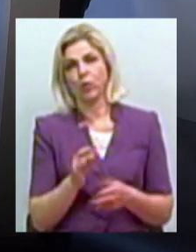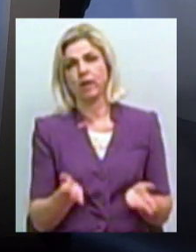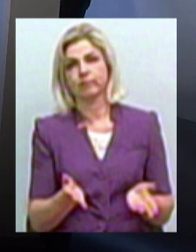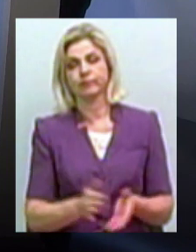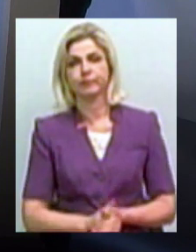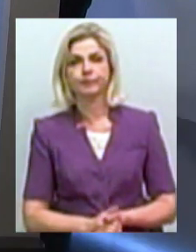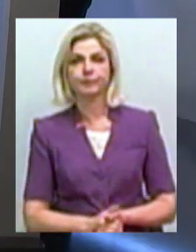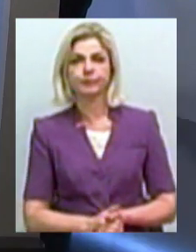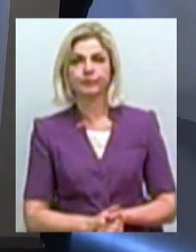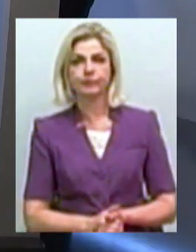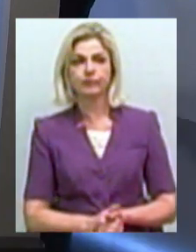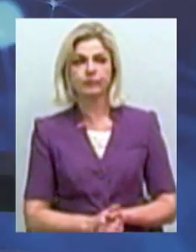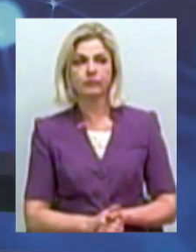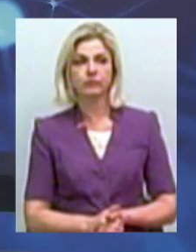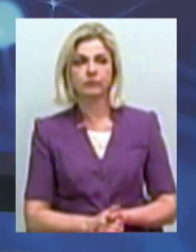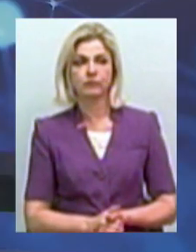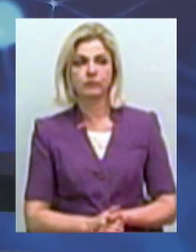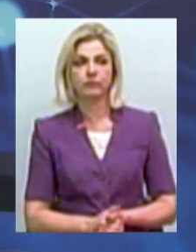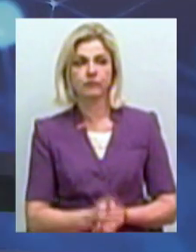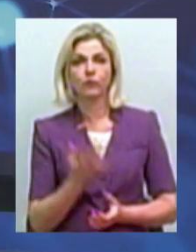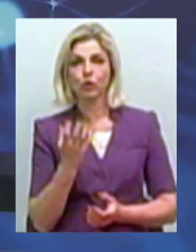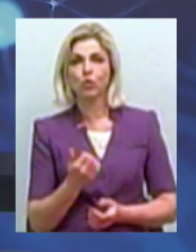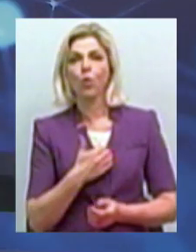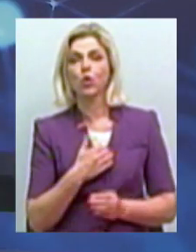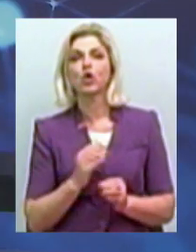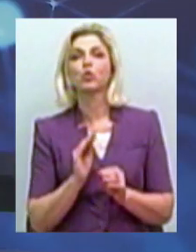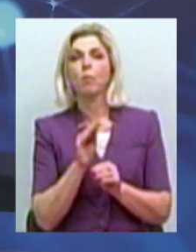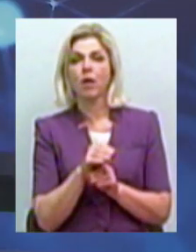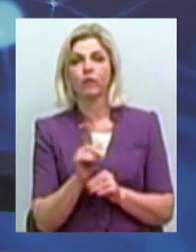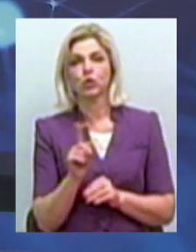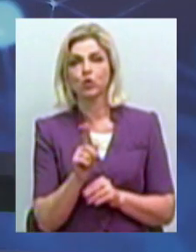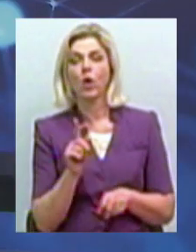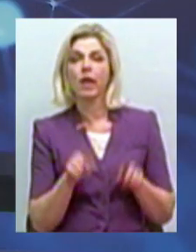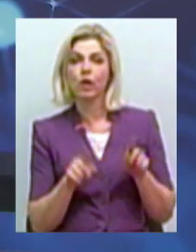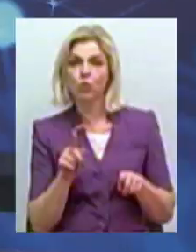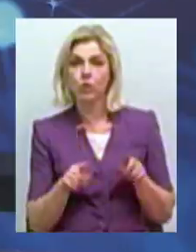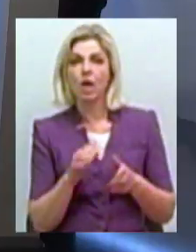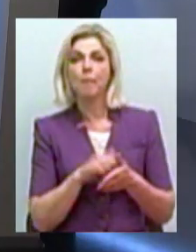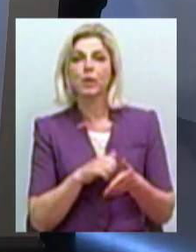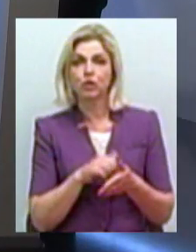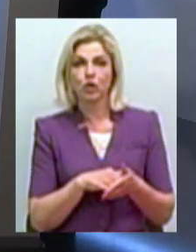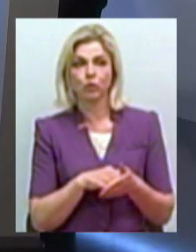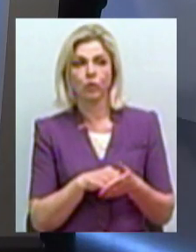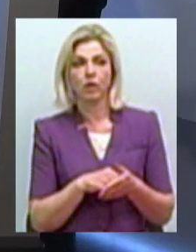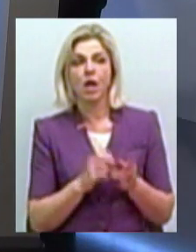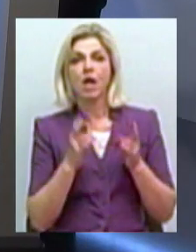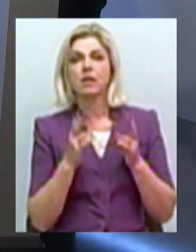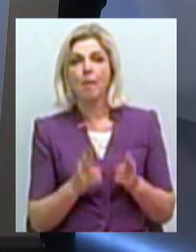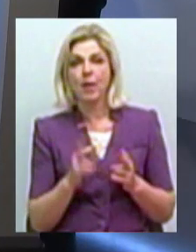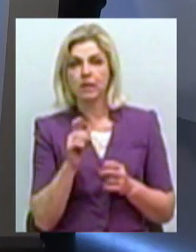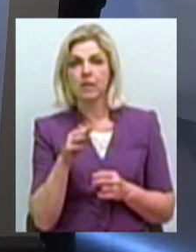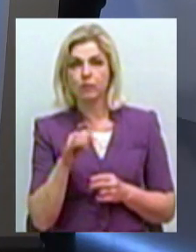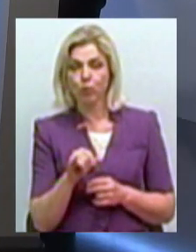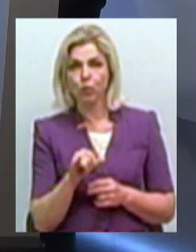ситуація? Хочу ще зазначити, додавити тут, що іноді причиною травматизму